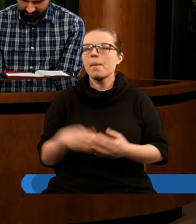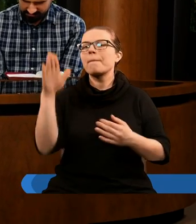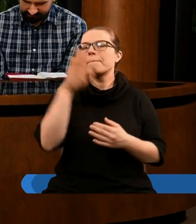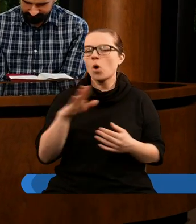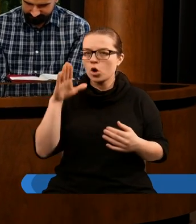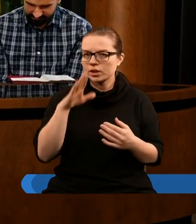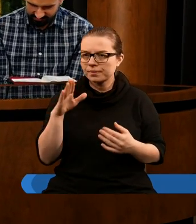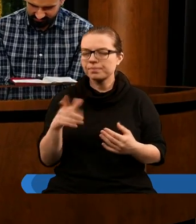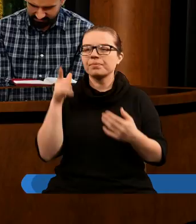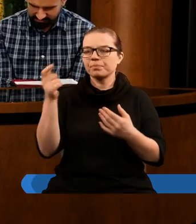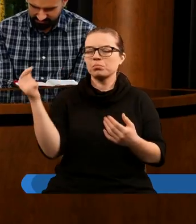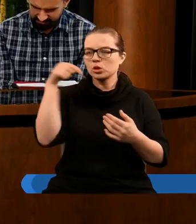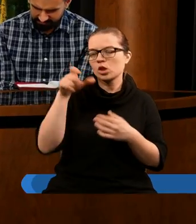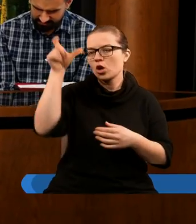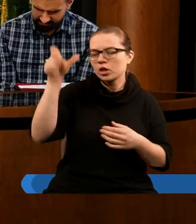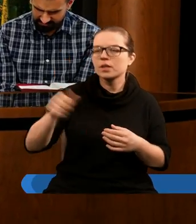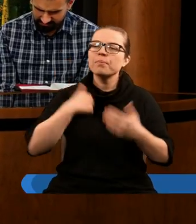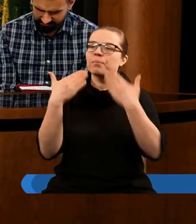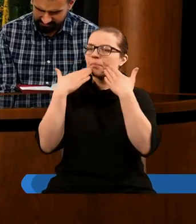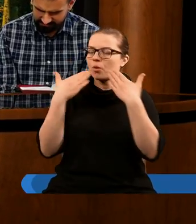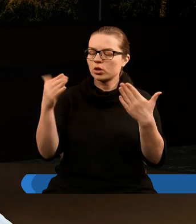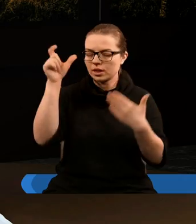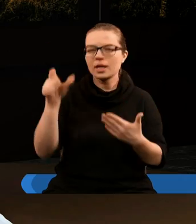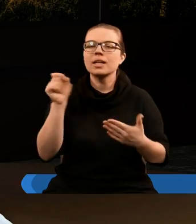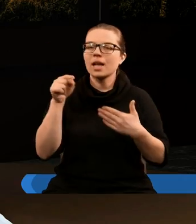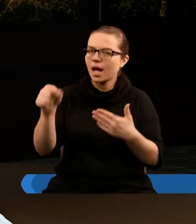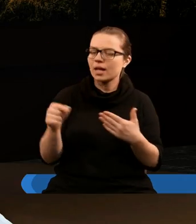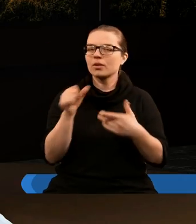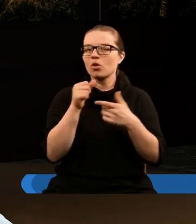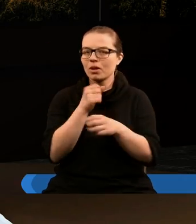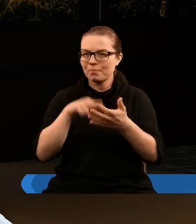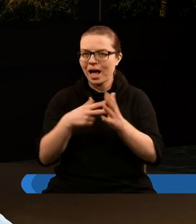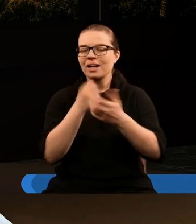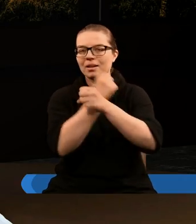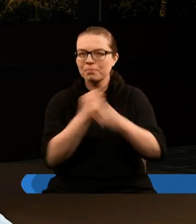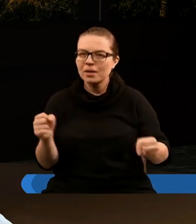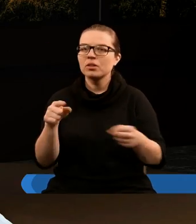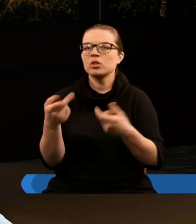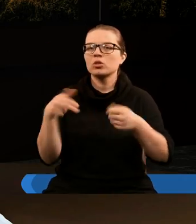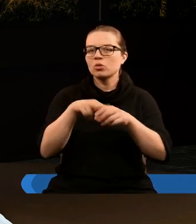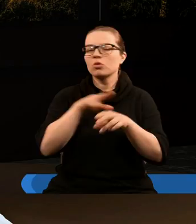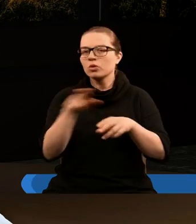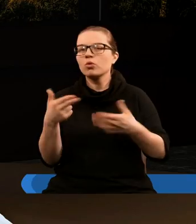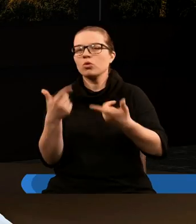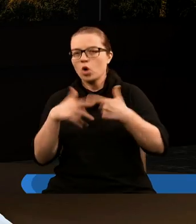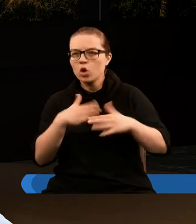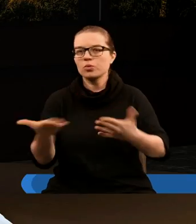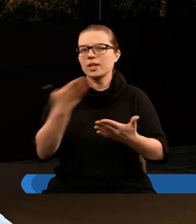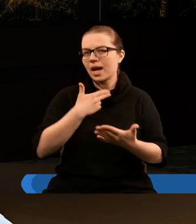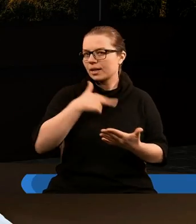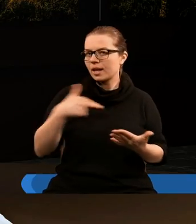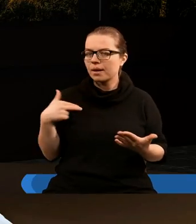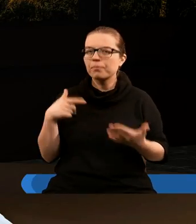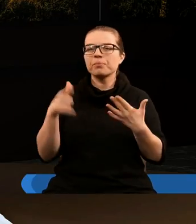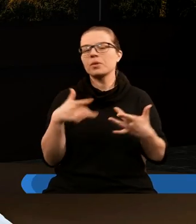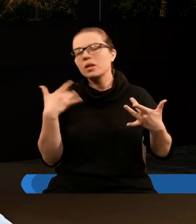Panie Boże, przychodzimy do Ciebie, żeby Ci podziękować za plan zbawienia, za to, że ta historia dobrze się skończy, że